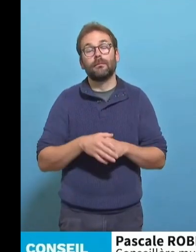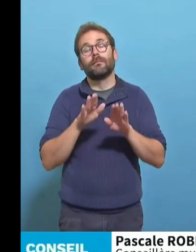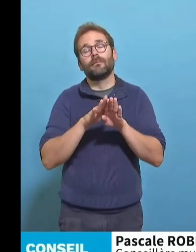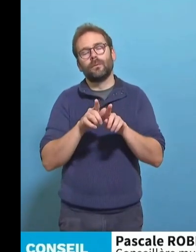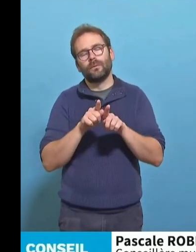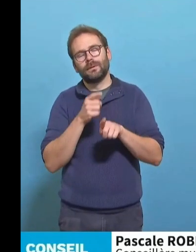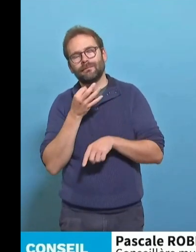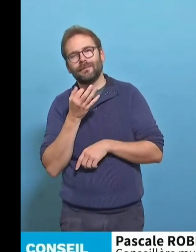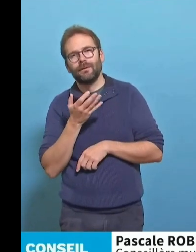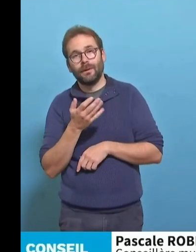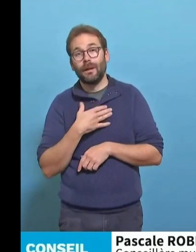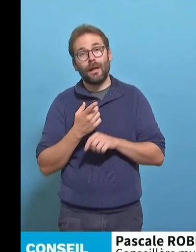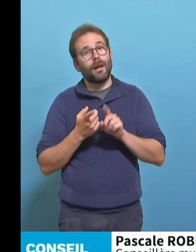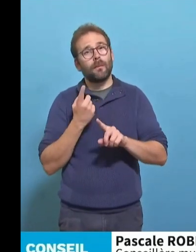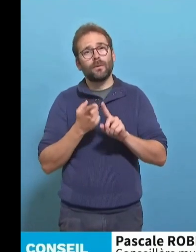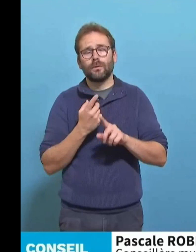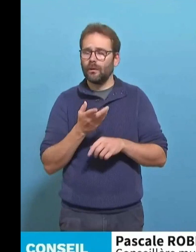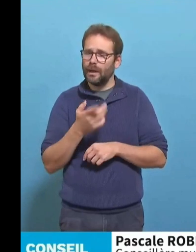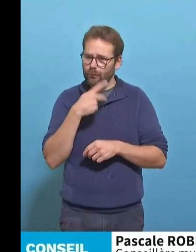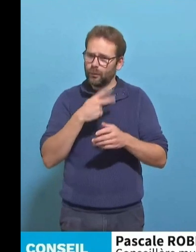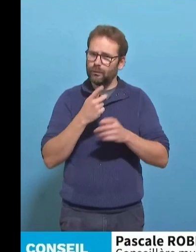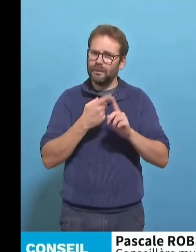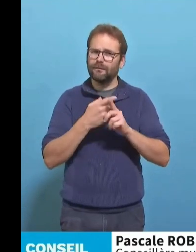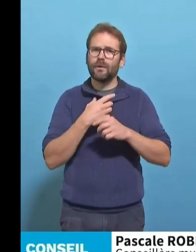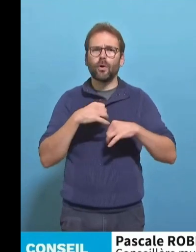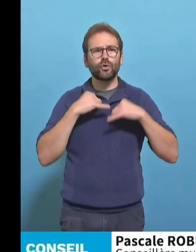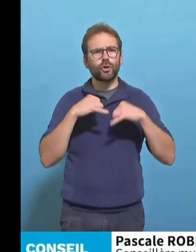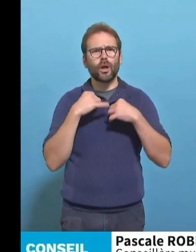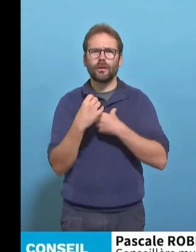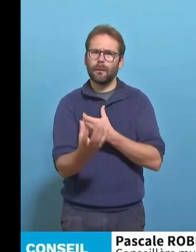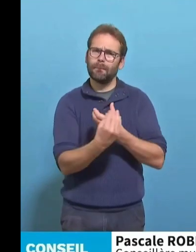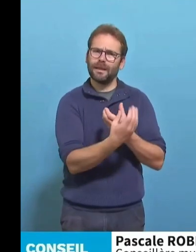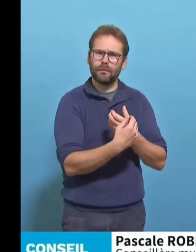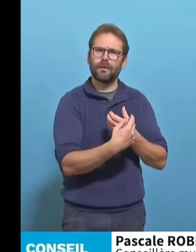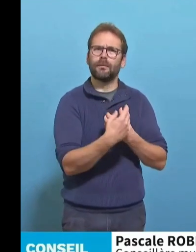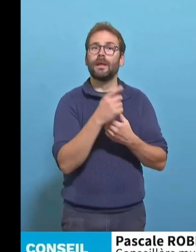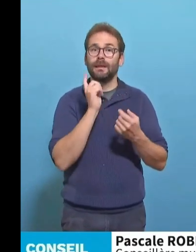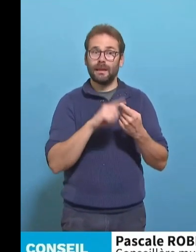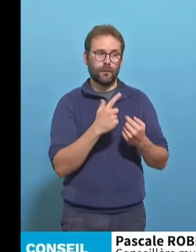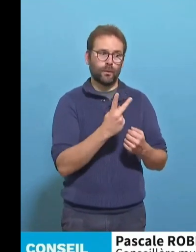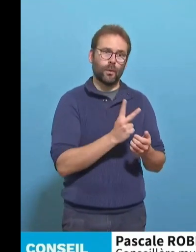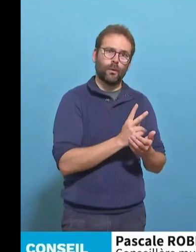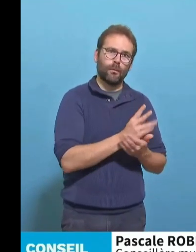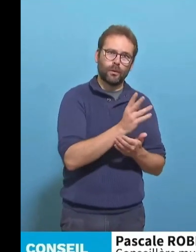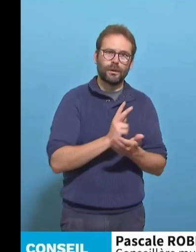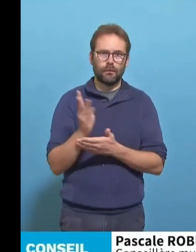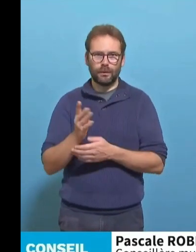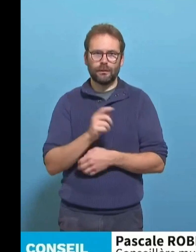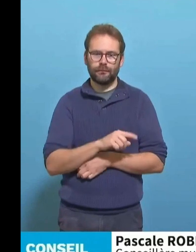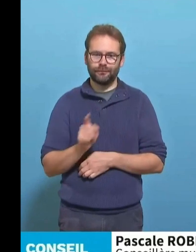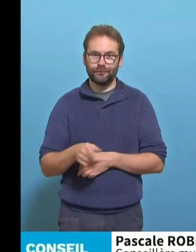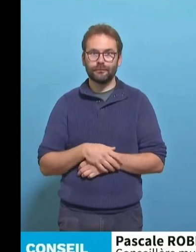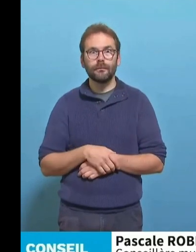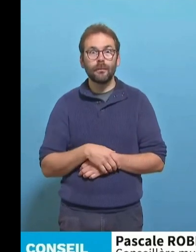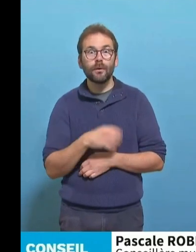tiens à souligner la volonté d'impliquer plus spécifiquement les jeunes sur deux projets de cette nouvelle série de lieux à réinventer. Quel bel